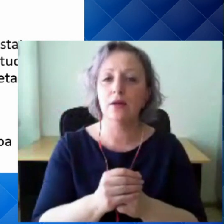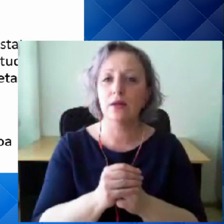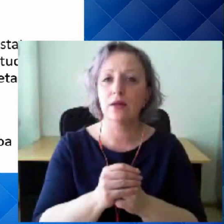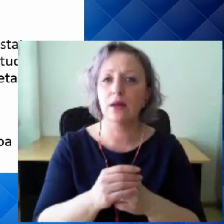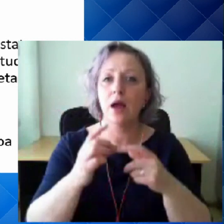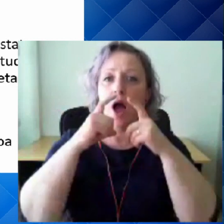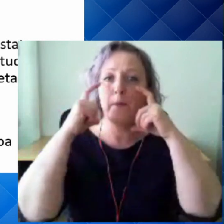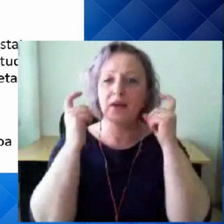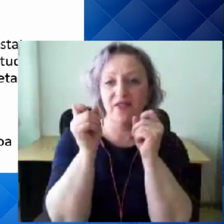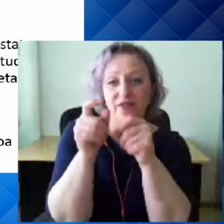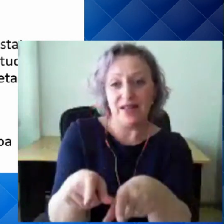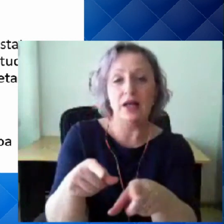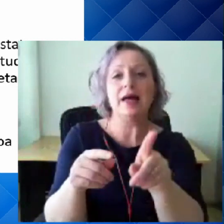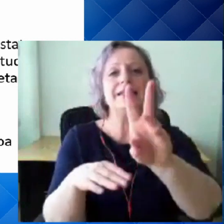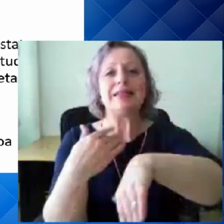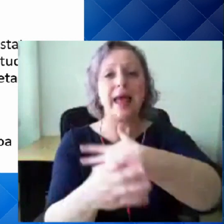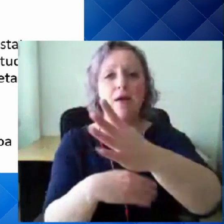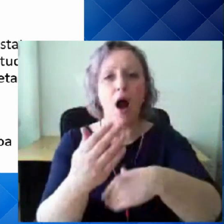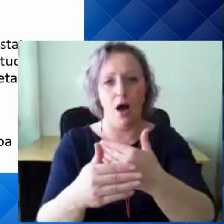sega olme jäätmete hulka.